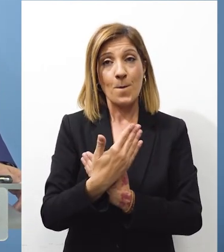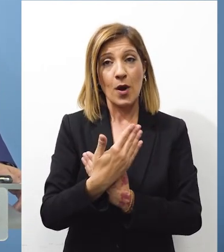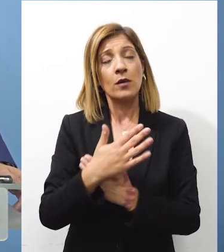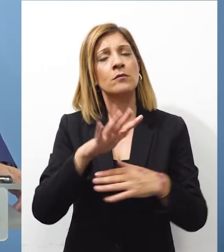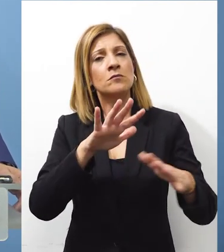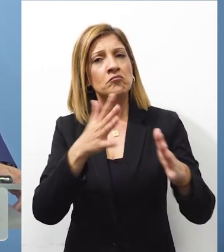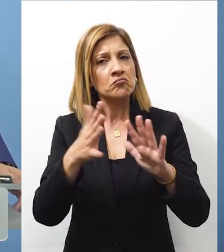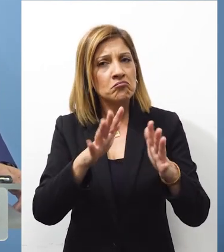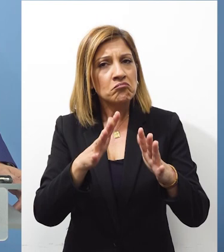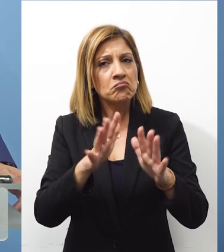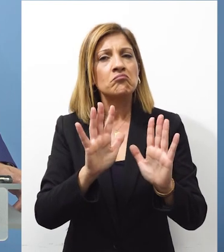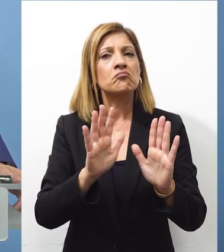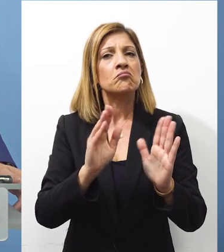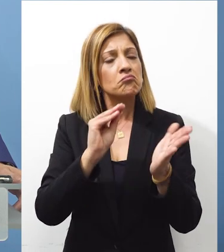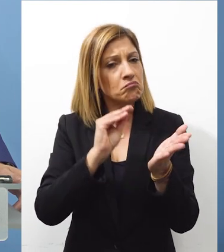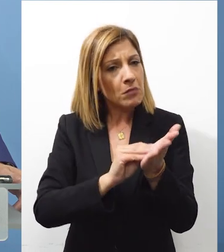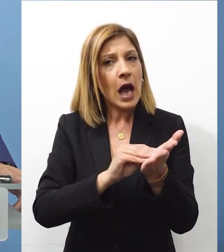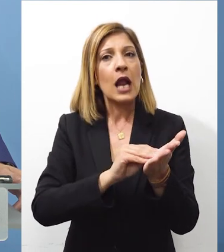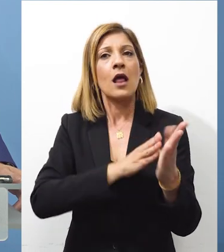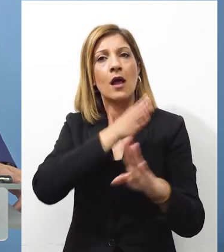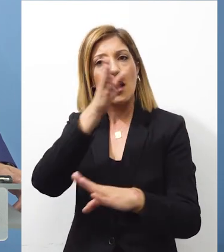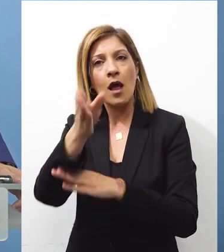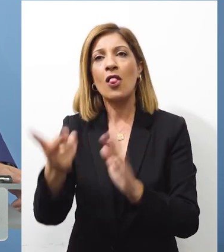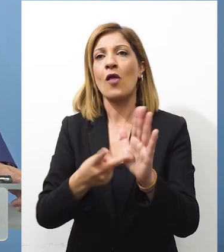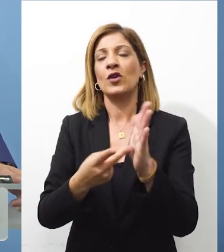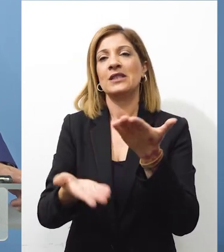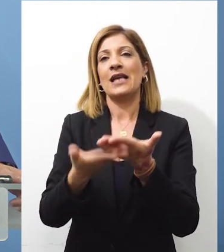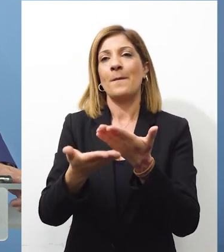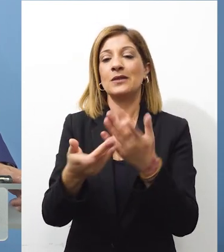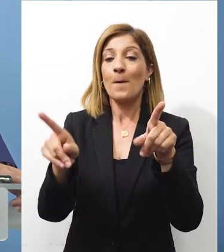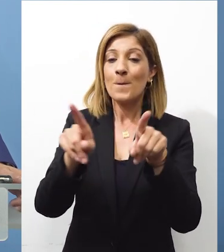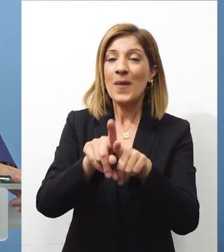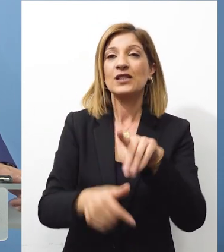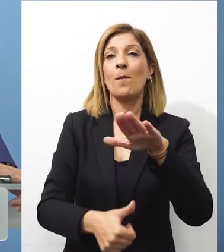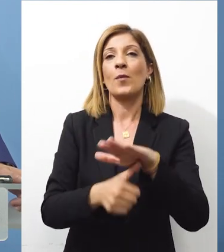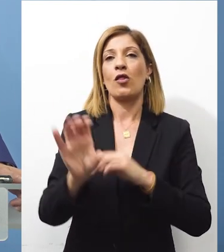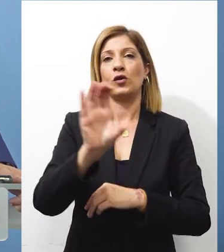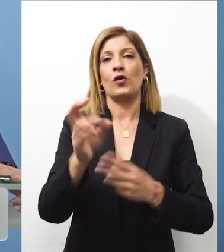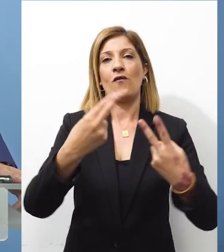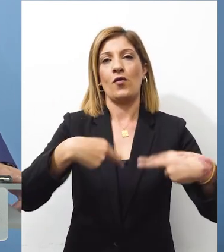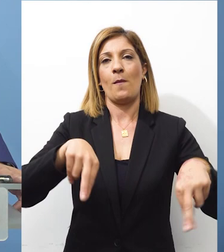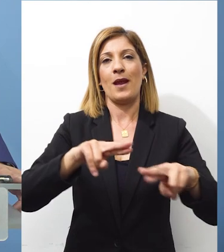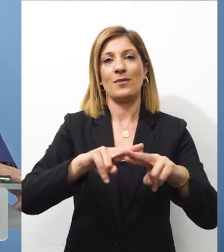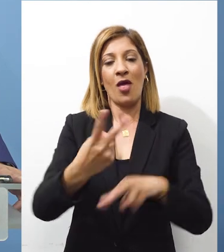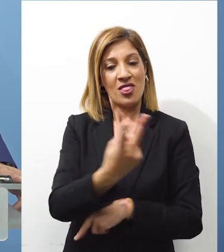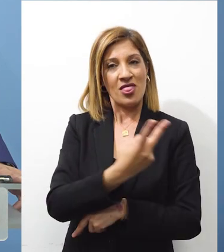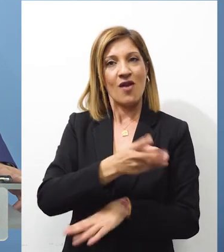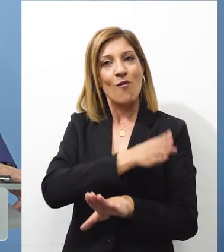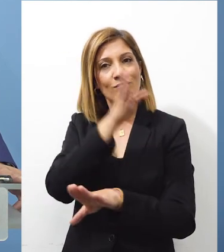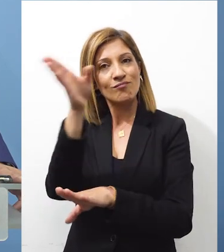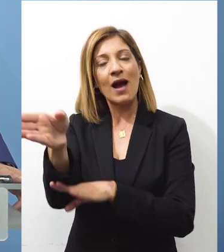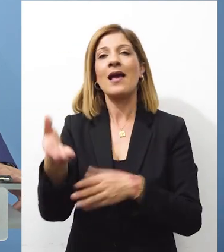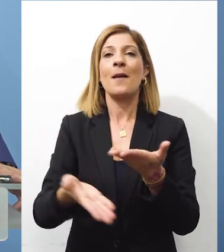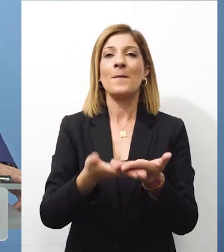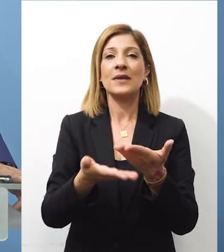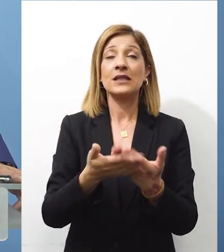δεν αποκλείεται να πραγματοποιηθεί και εκ νέου επίσκεψη του στον Λίβανο μαζί με την πρόεδρο της Ευρωπαϊκής Επιτροπής ακριβώς σε αυτό το πλαίσιο.